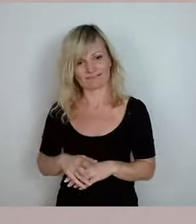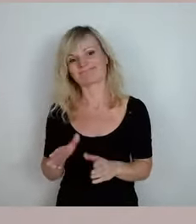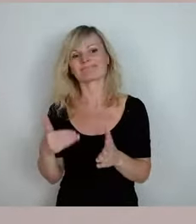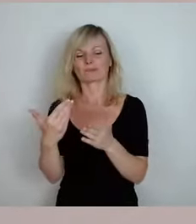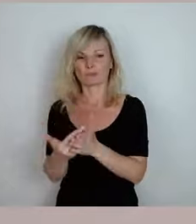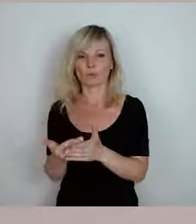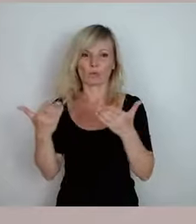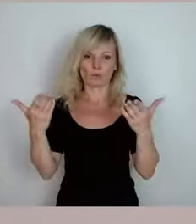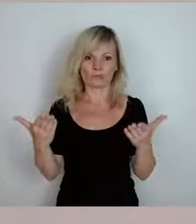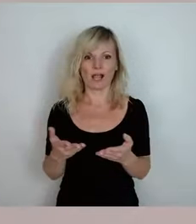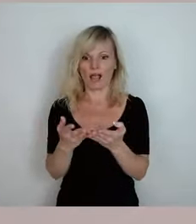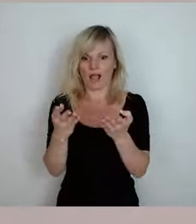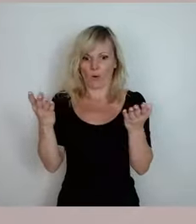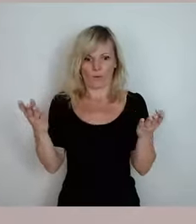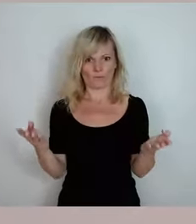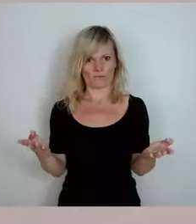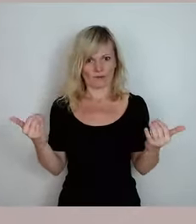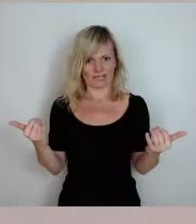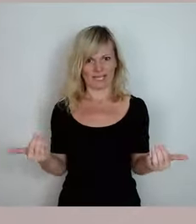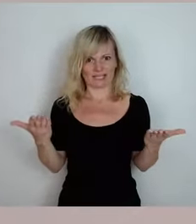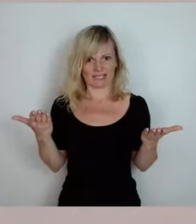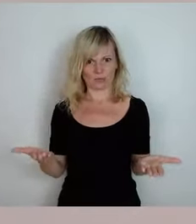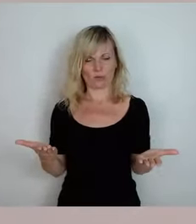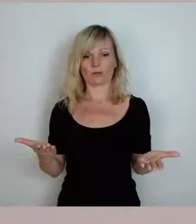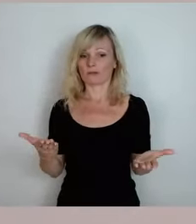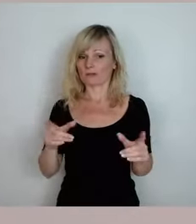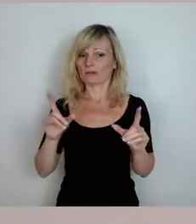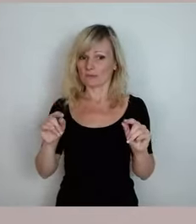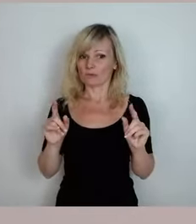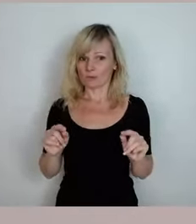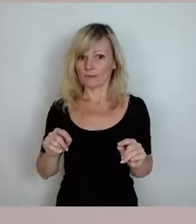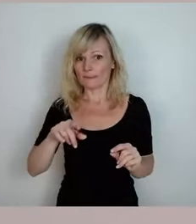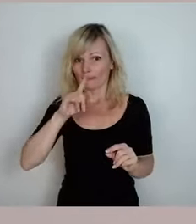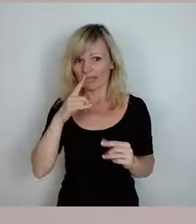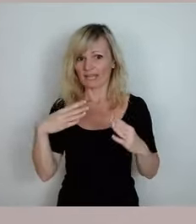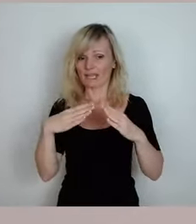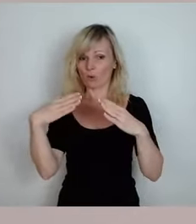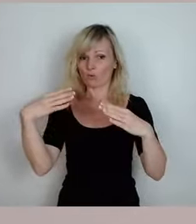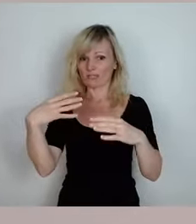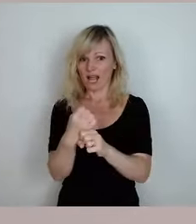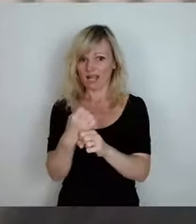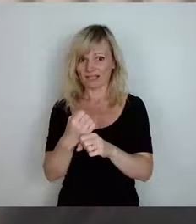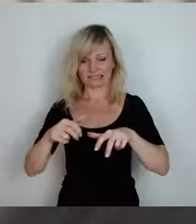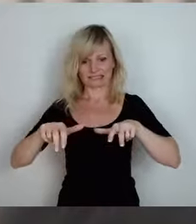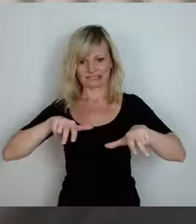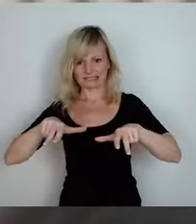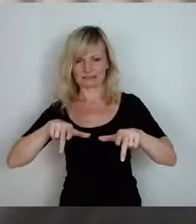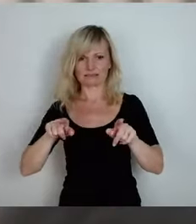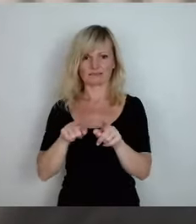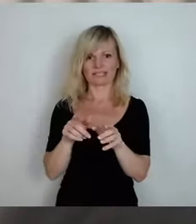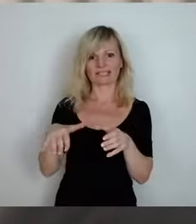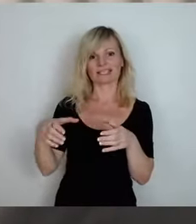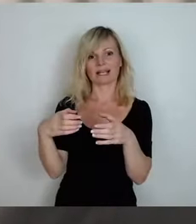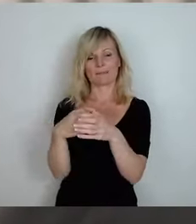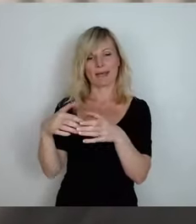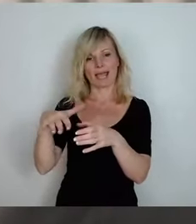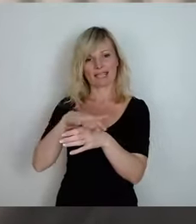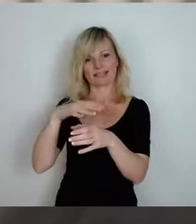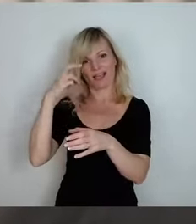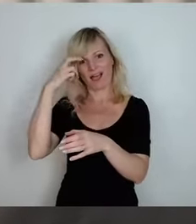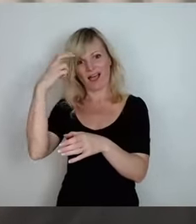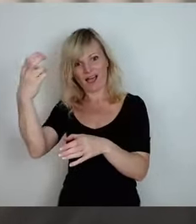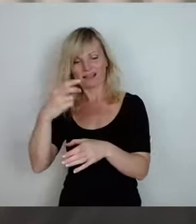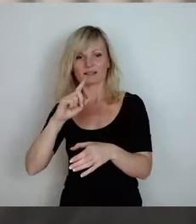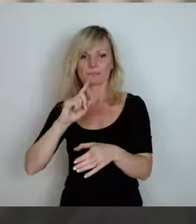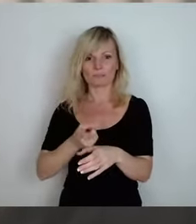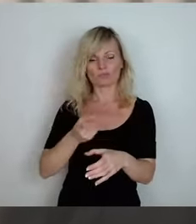mal aufgebracht. Es ist am Ende, wenn man so einen Haushalt zusammenkriegen muss, ist wie beim Gemeinderat, man muss sich einigen. Wir haben